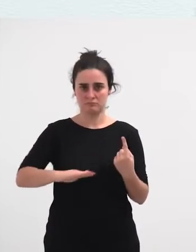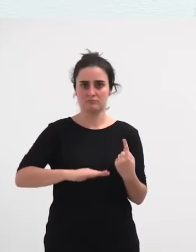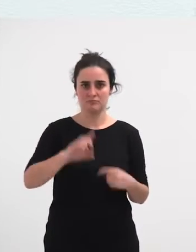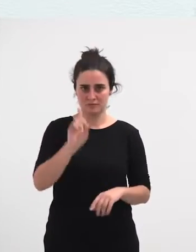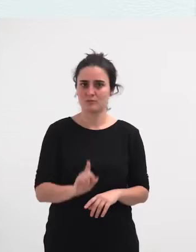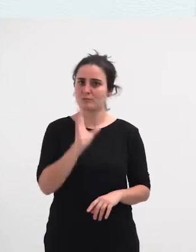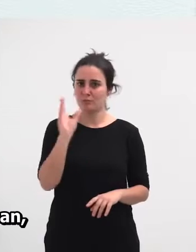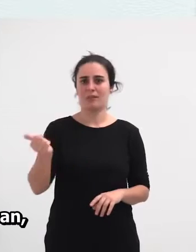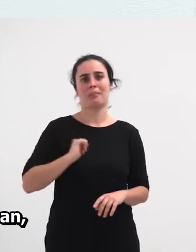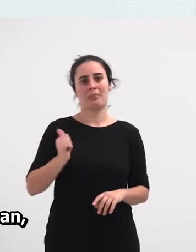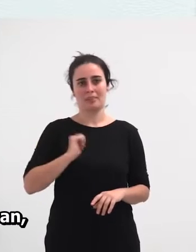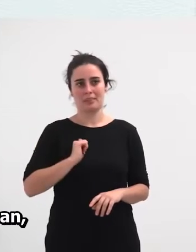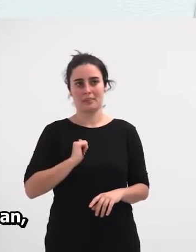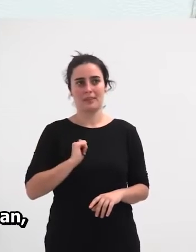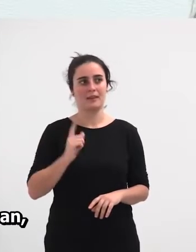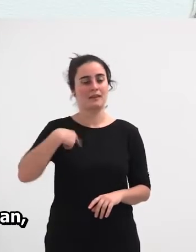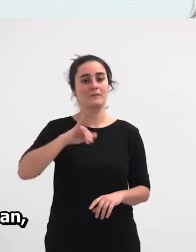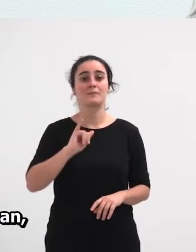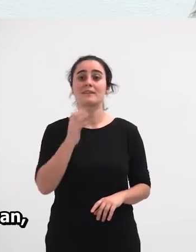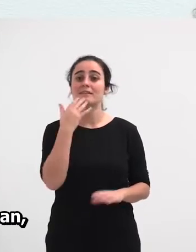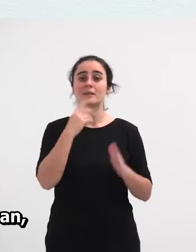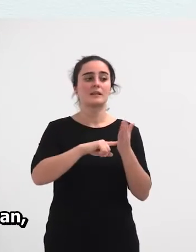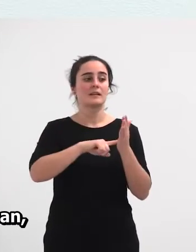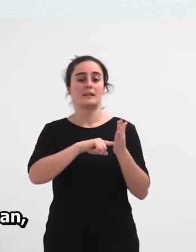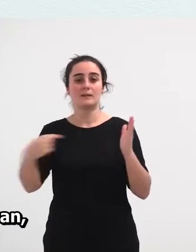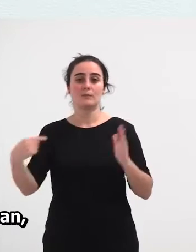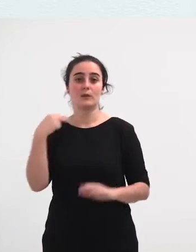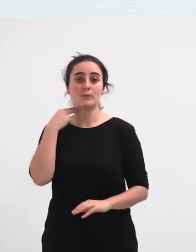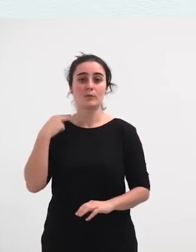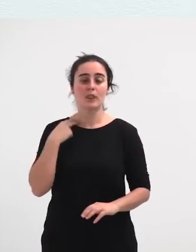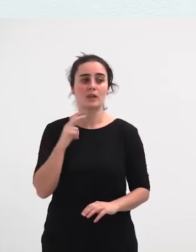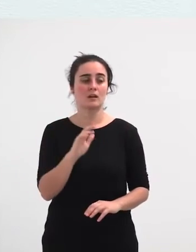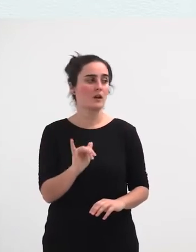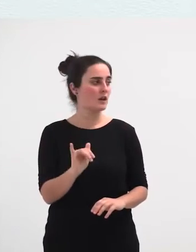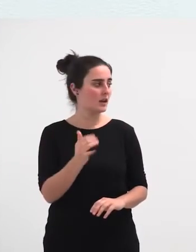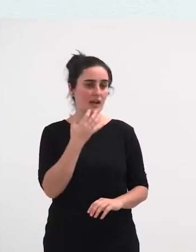Erabilera hori, ez? Orain daukagu, gipuzkoako diputazioan adibidez,